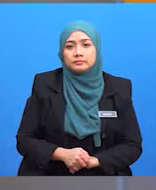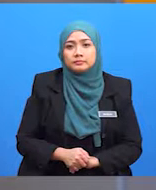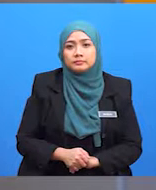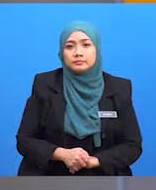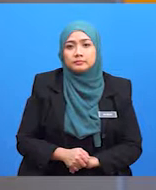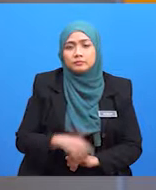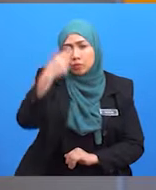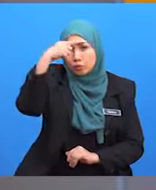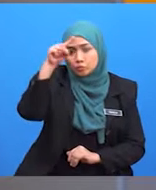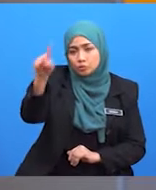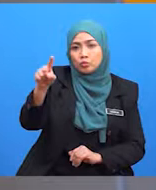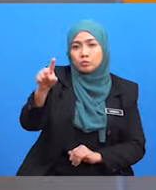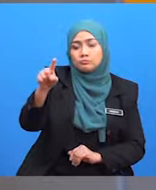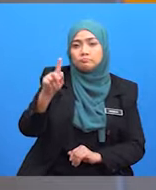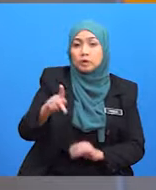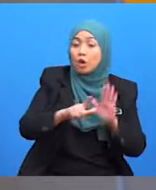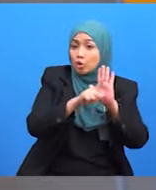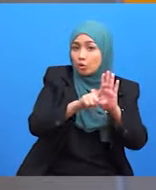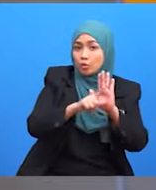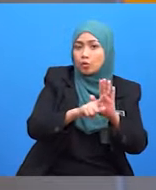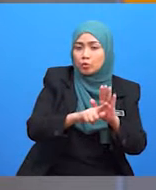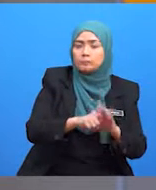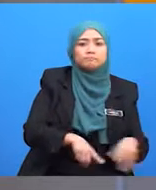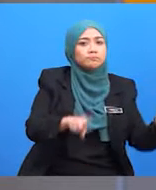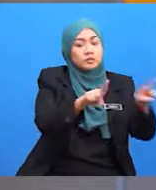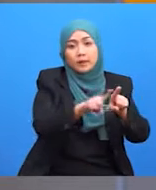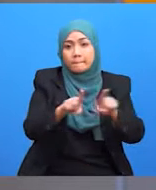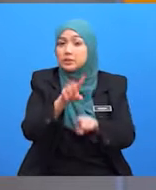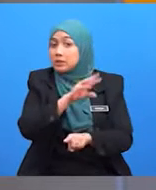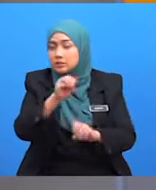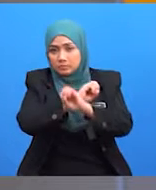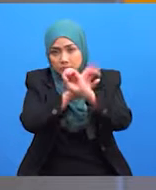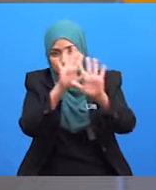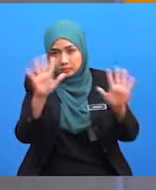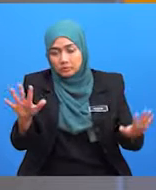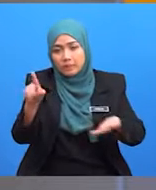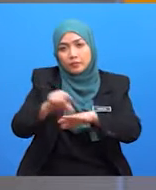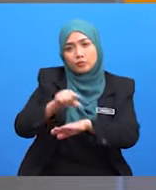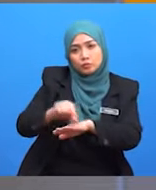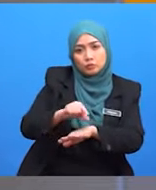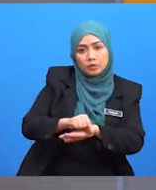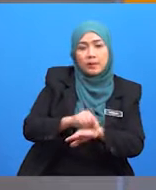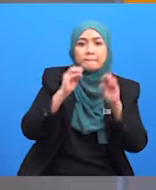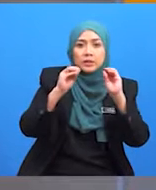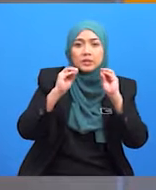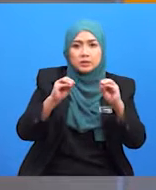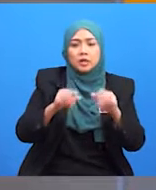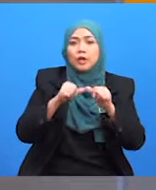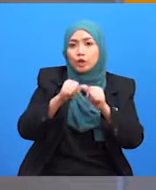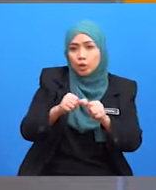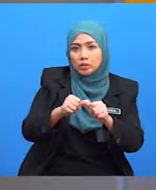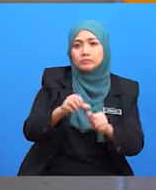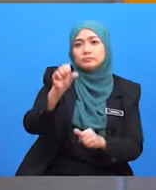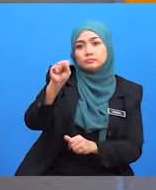Untuk memastikan logo yang seragam dan jelas penggunaan pengadaran yang mengikut skala hendaklah